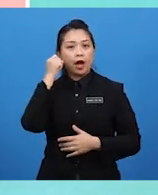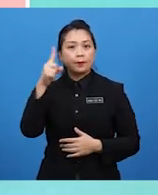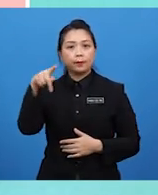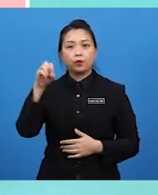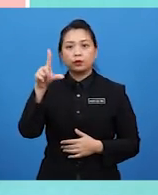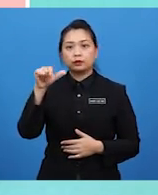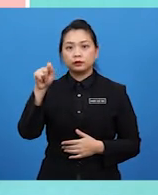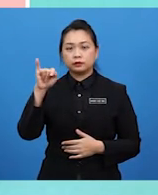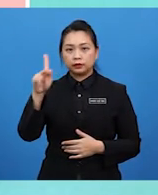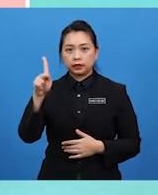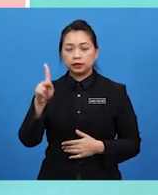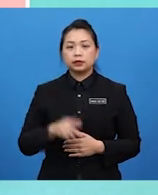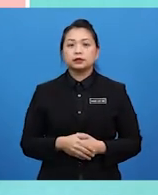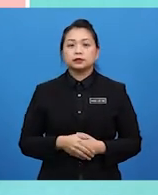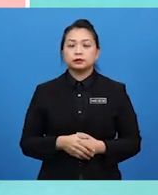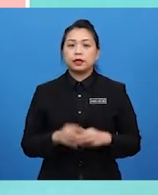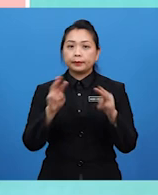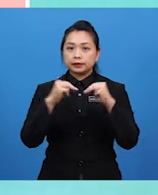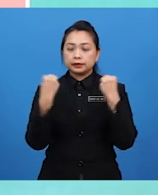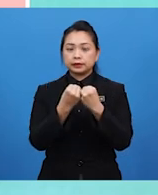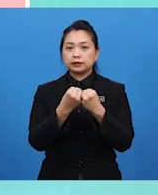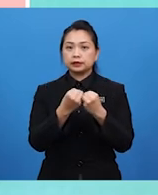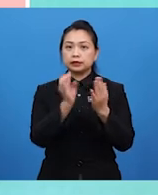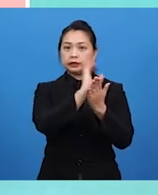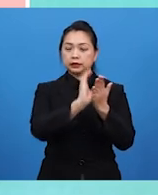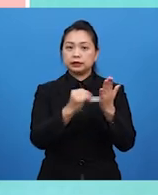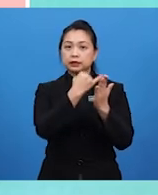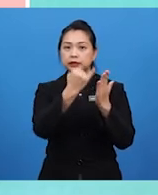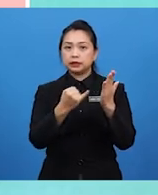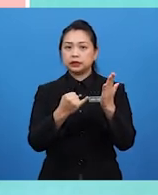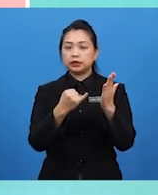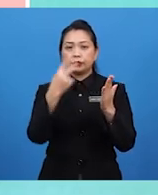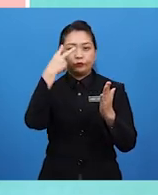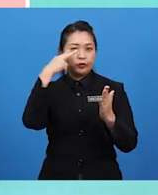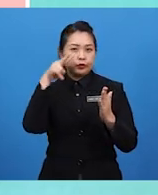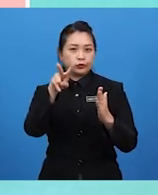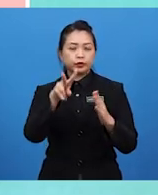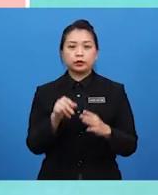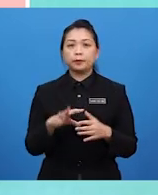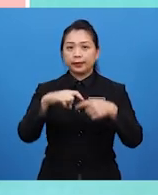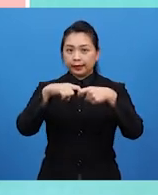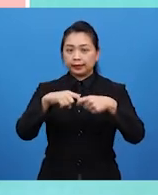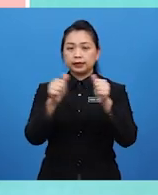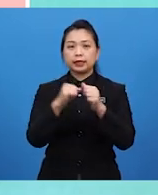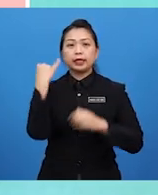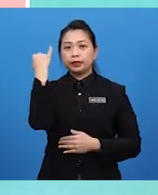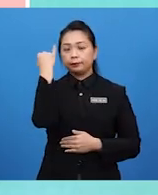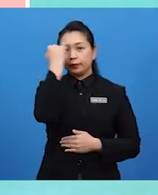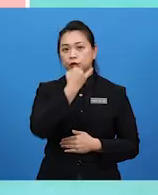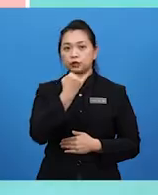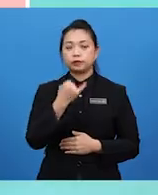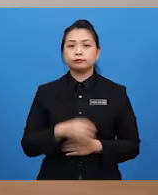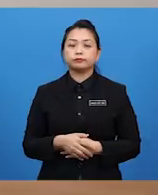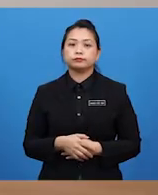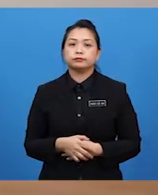tahu dalam hal ini masyarakat mencipta seni visual yang berkaitan dengan imej identiti budaya yang